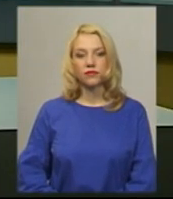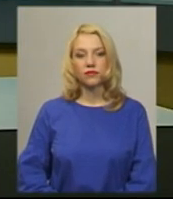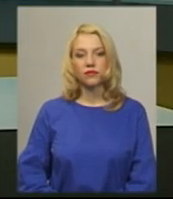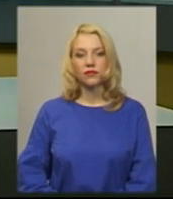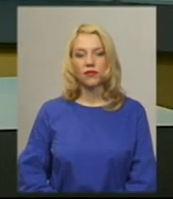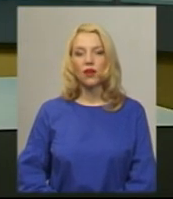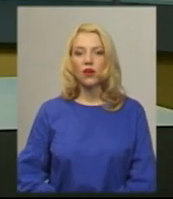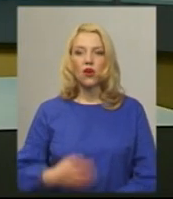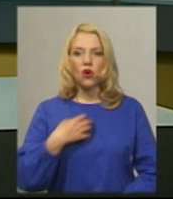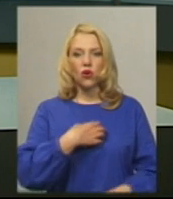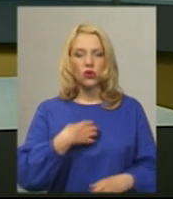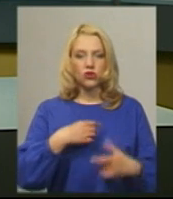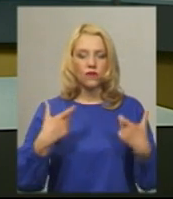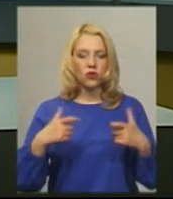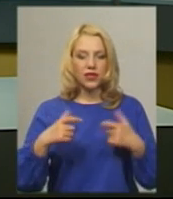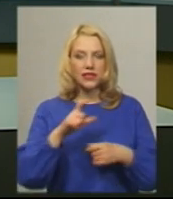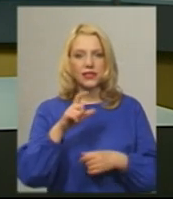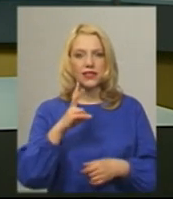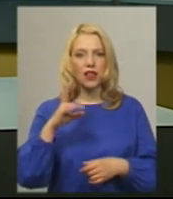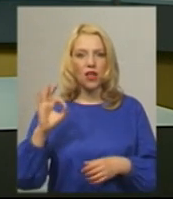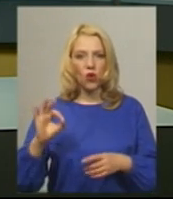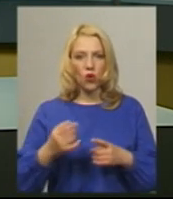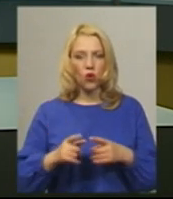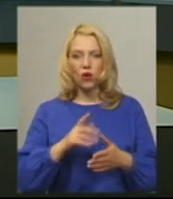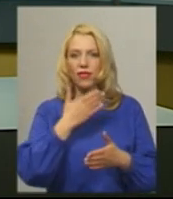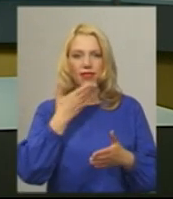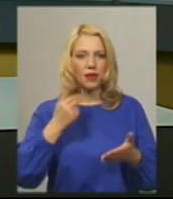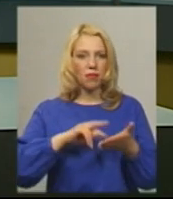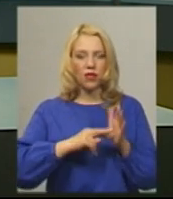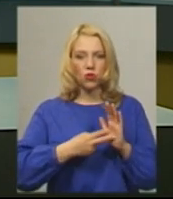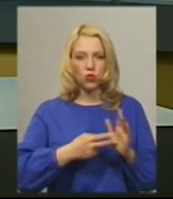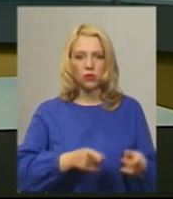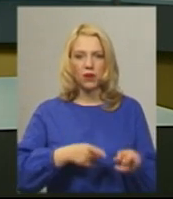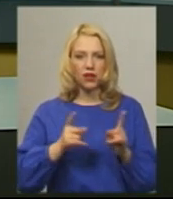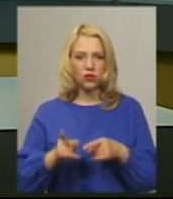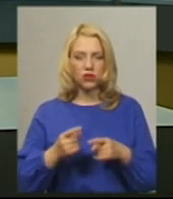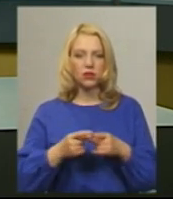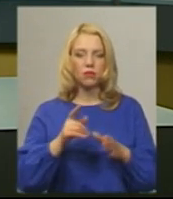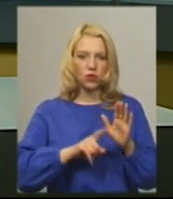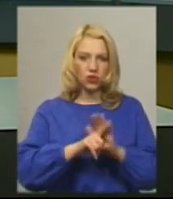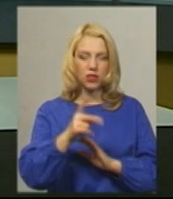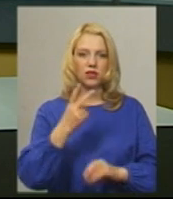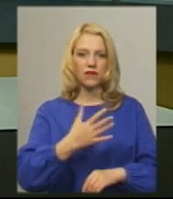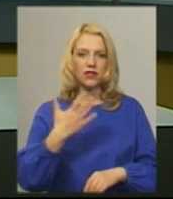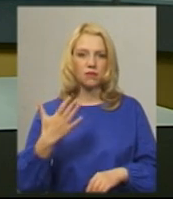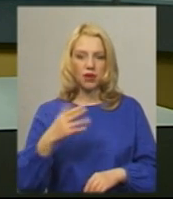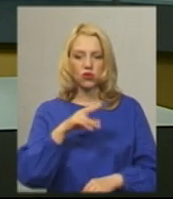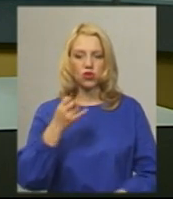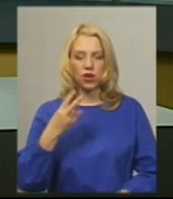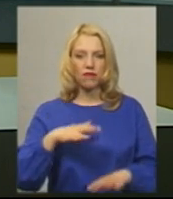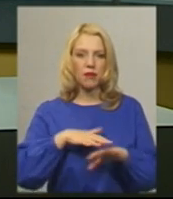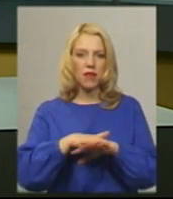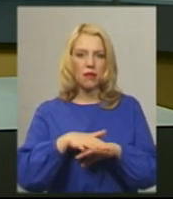Основну сесію зовнішнього незалежного оцінювання не планують переносити. Розпочнеться тестування 25 червня з математики.